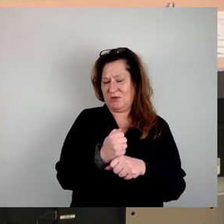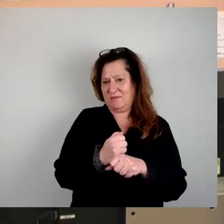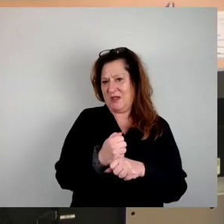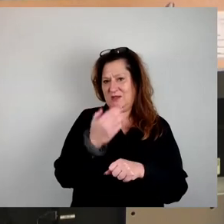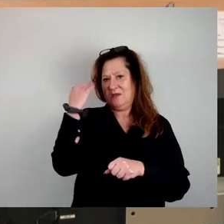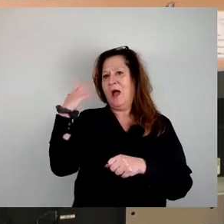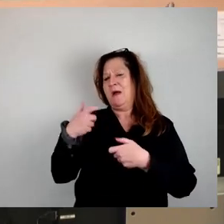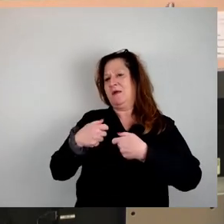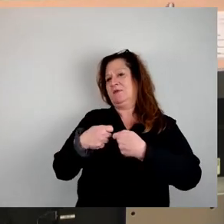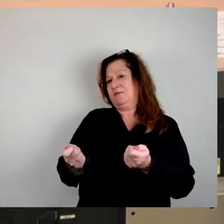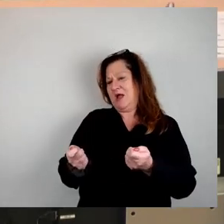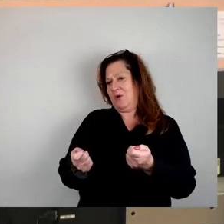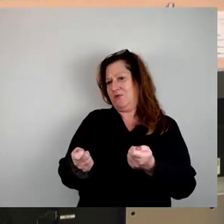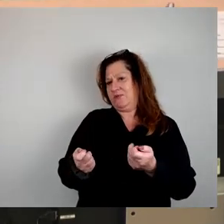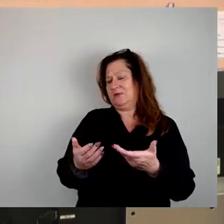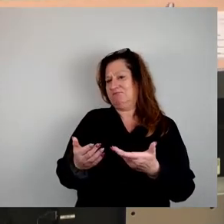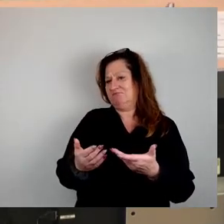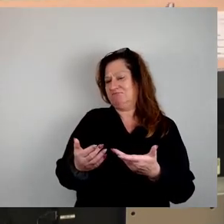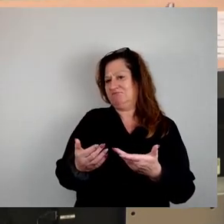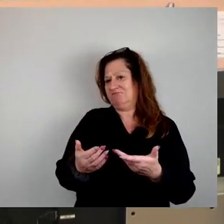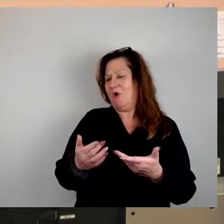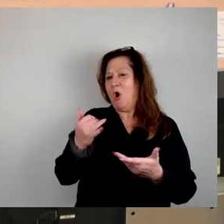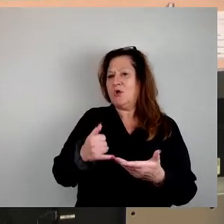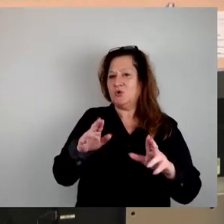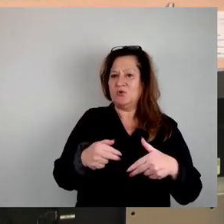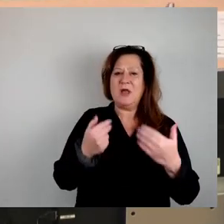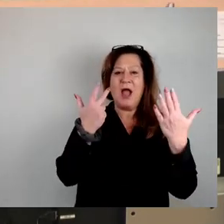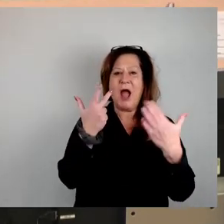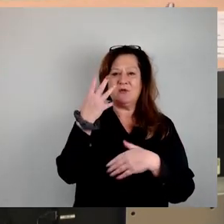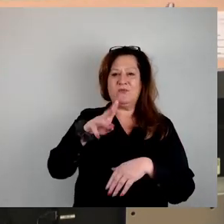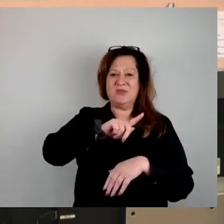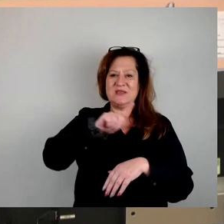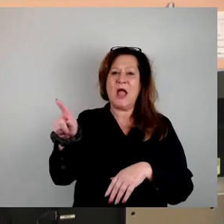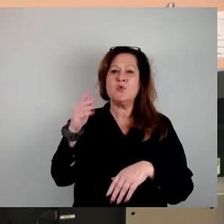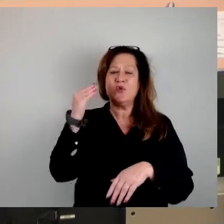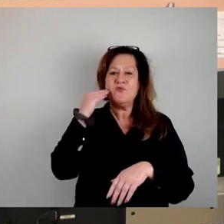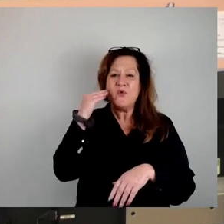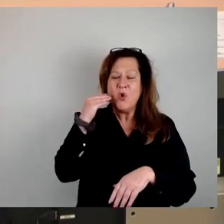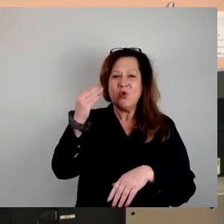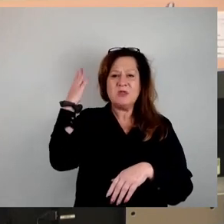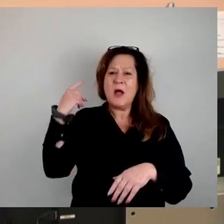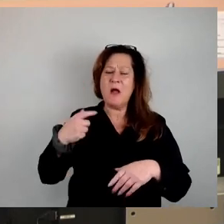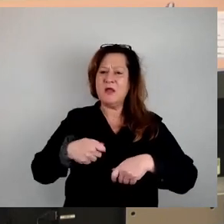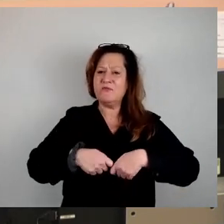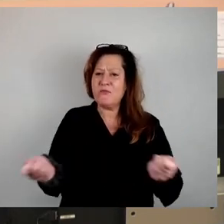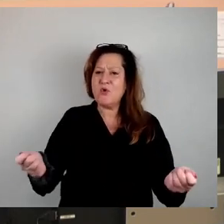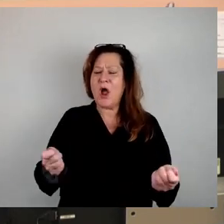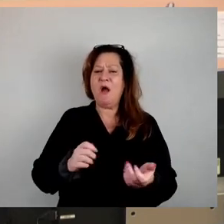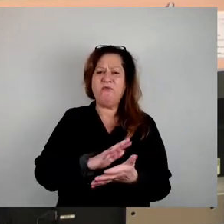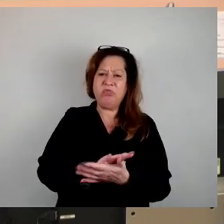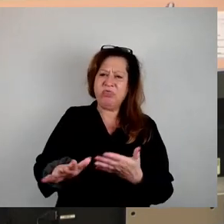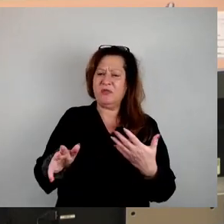damals in einem halben Jahr den Besitzer gewechselt. Die Stadt hat diese Wohnung verschleudert. Wir haben damals, sind